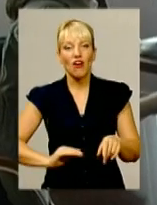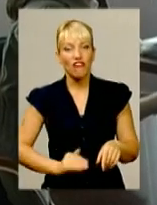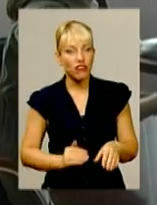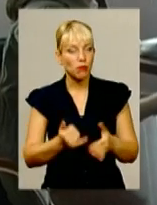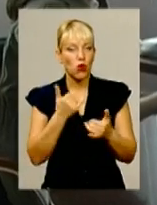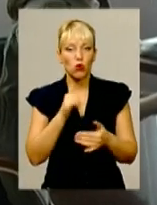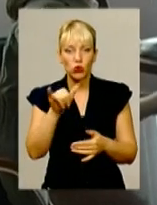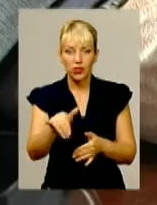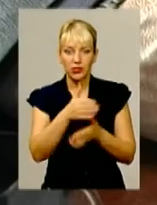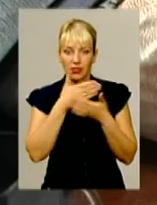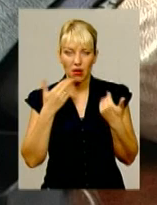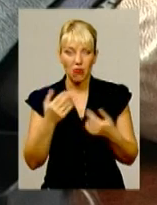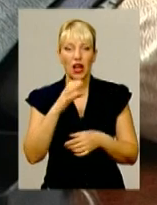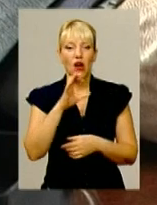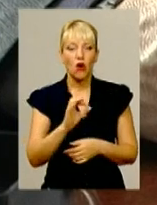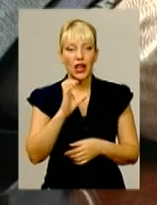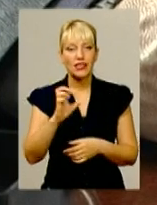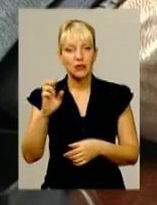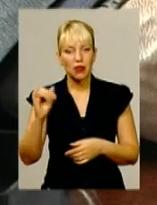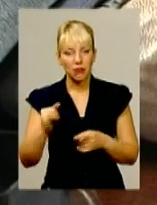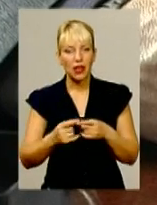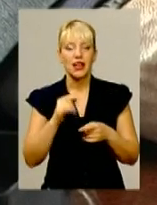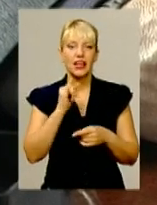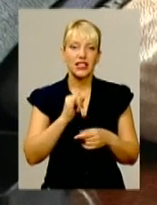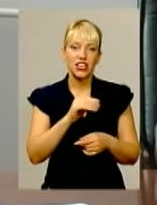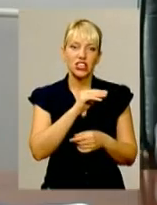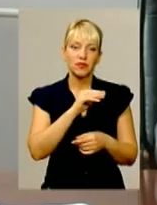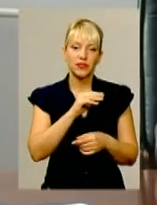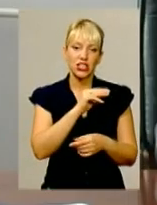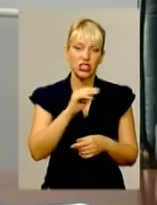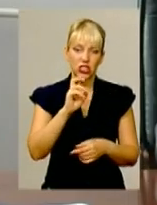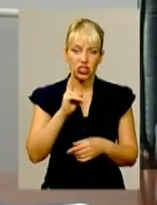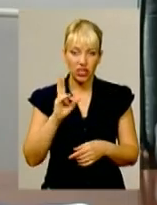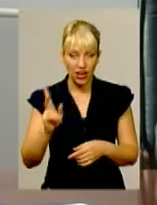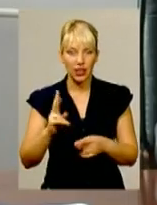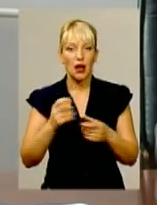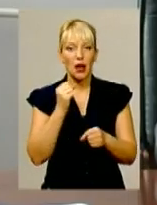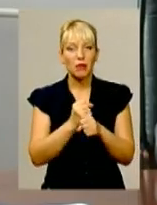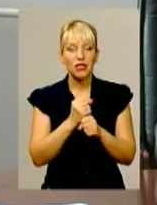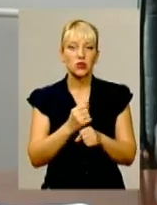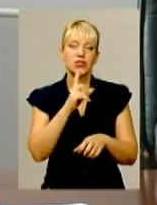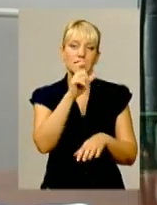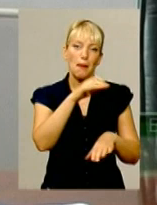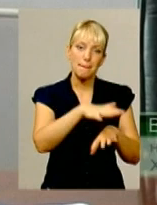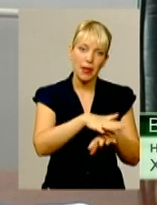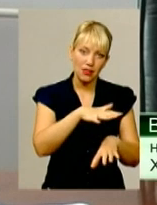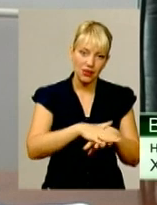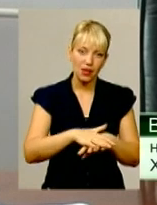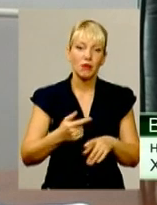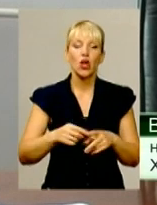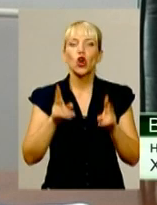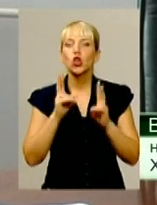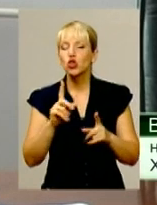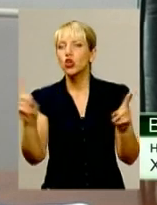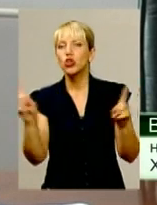ОСББ або банками, в залежності від вибору програми. Хто там що пропонує, на сьогоднішній день нам невідомо. Нами,